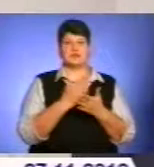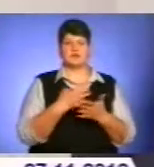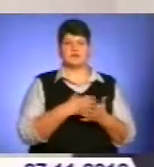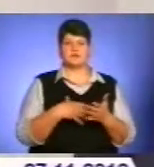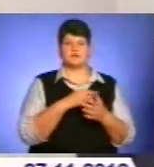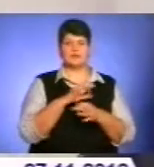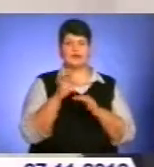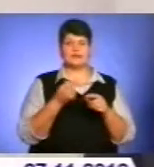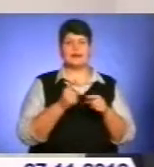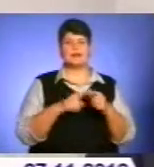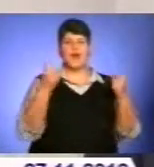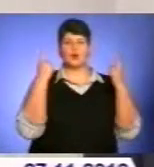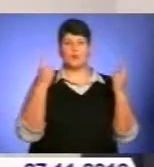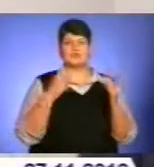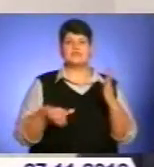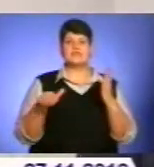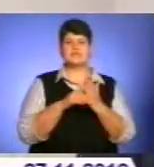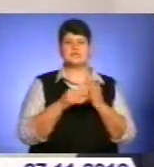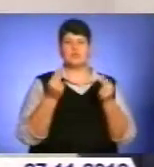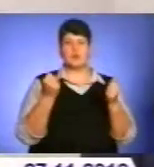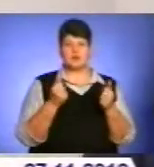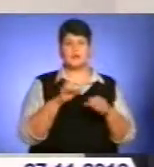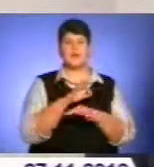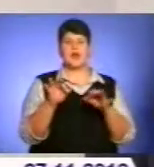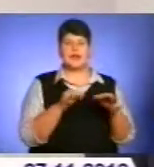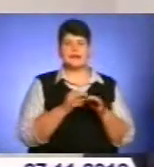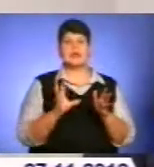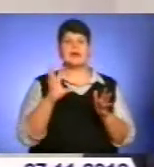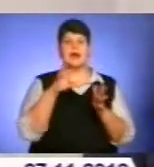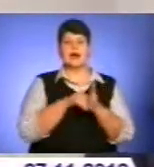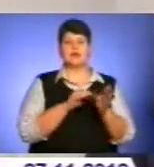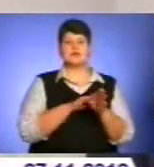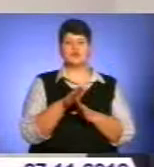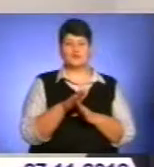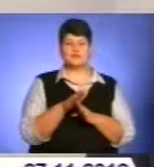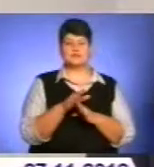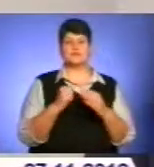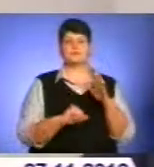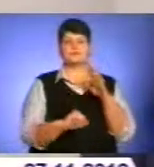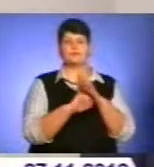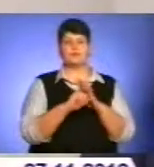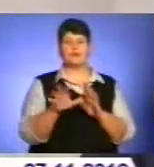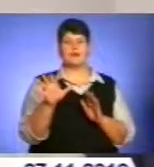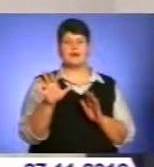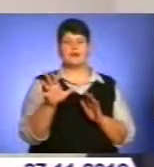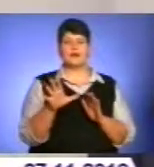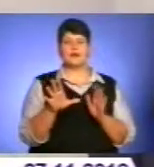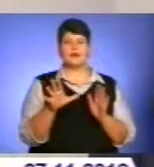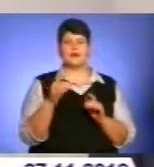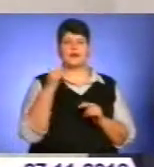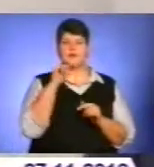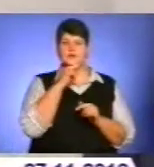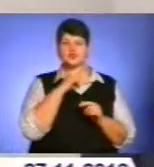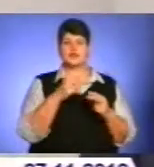крупний інвестиційний проєкт реалізується в умовах економічного кризису мірового.